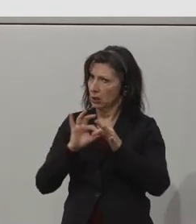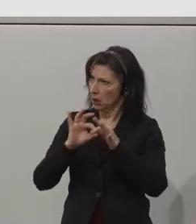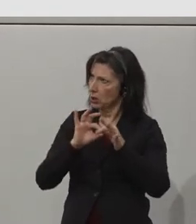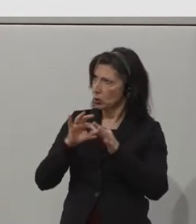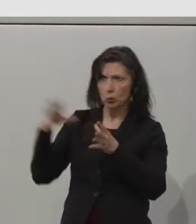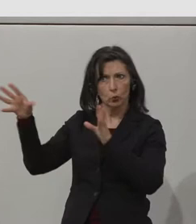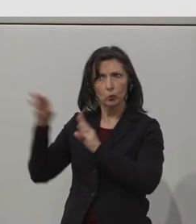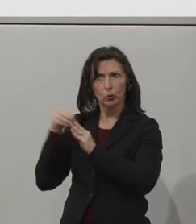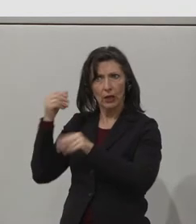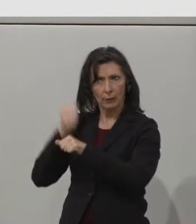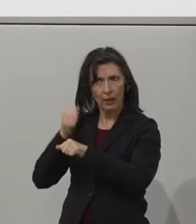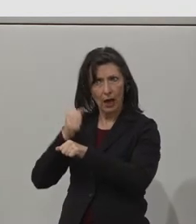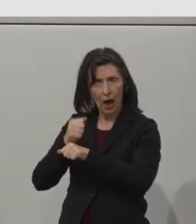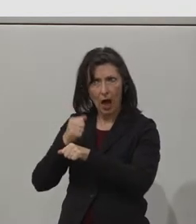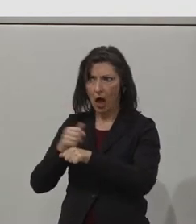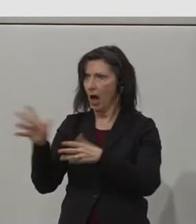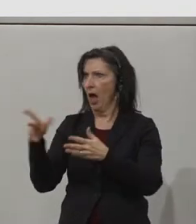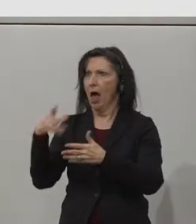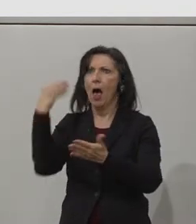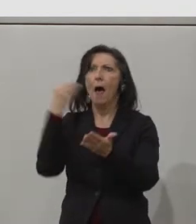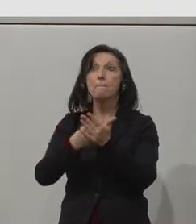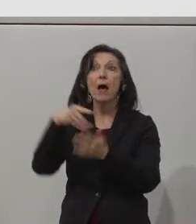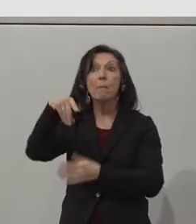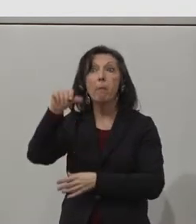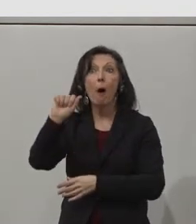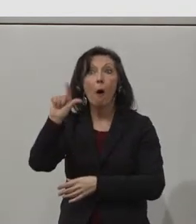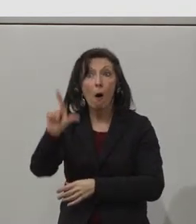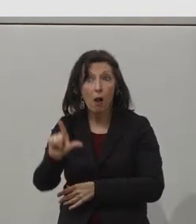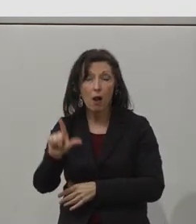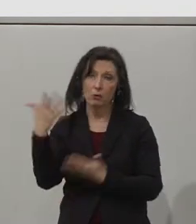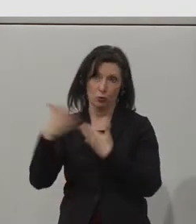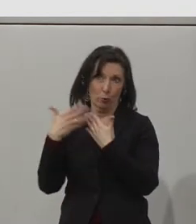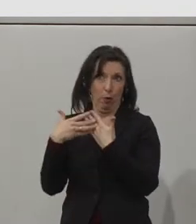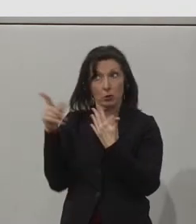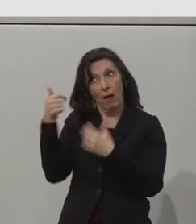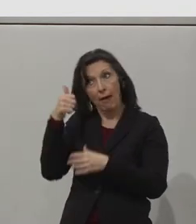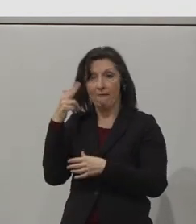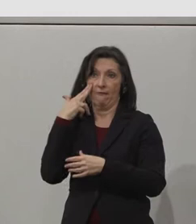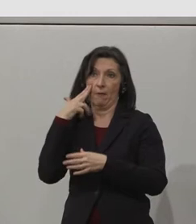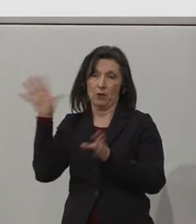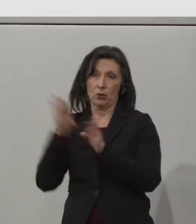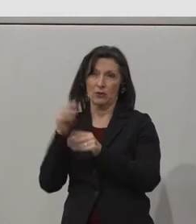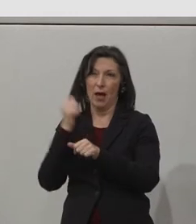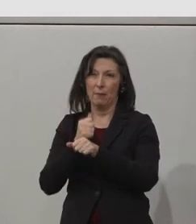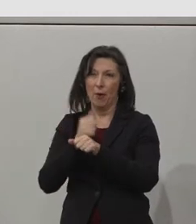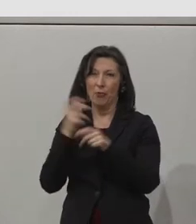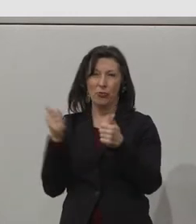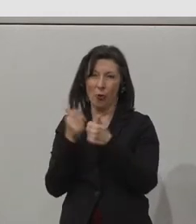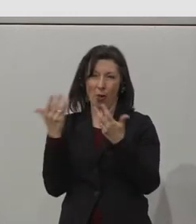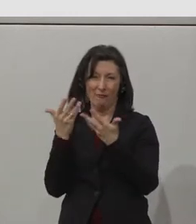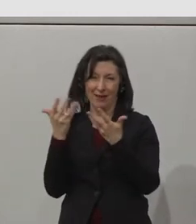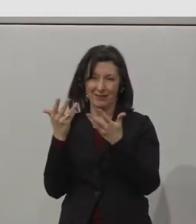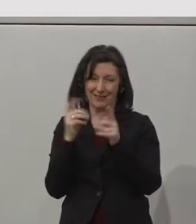fantastic range of companies is that it allows our students and our graduates to have a real choice and